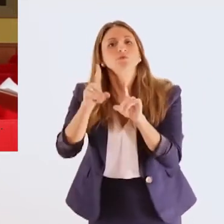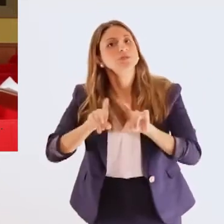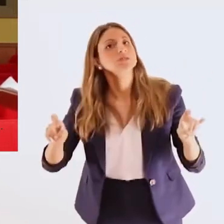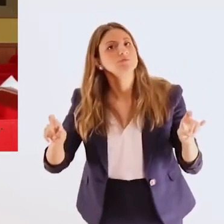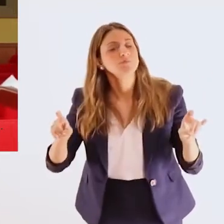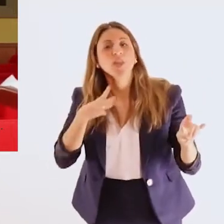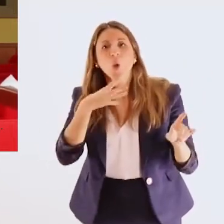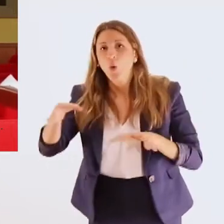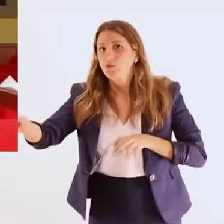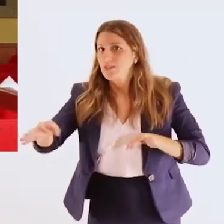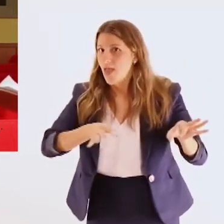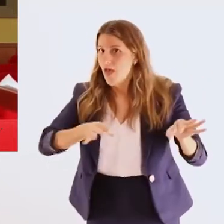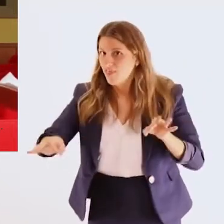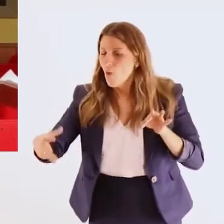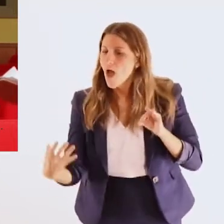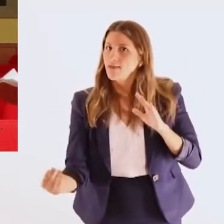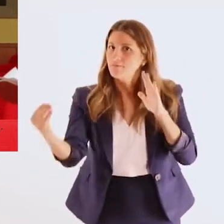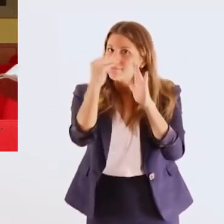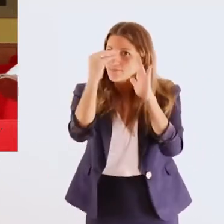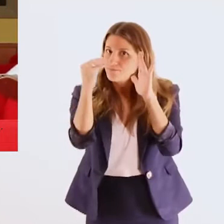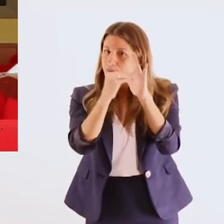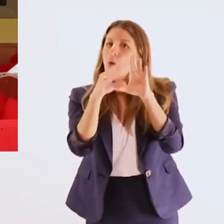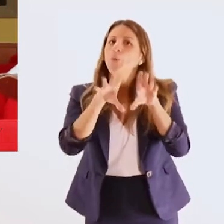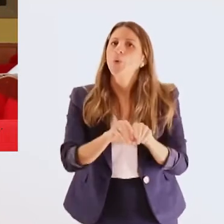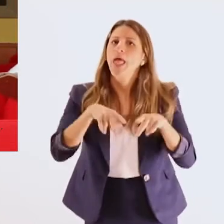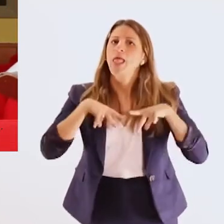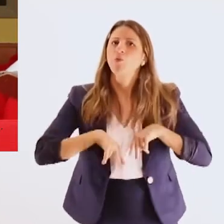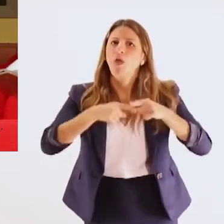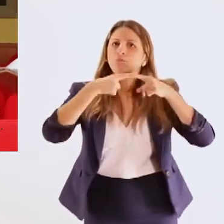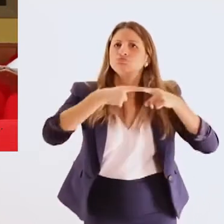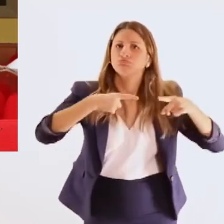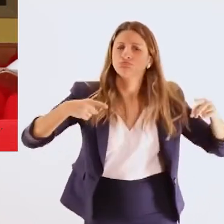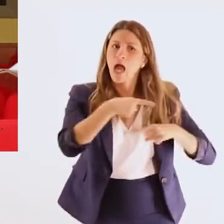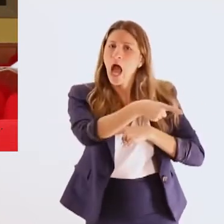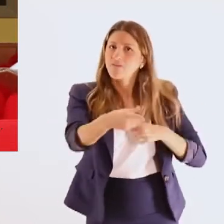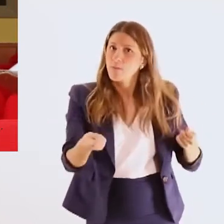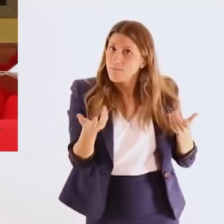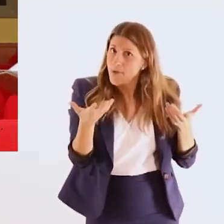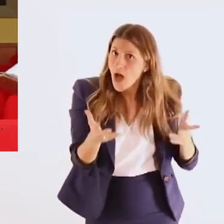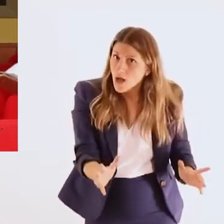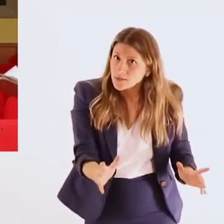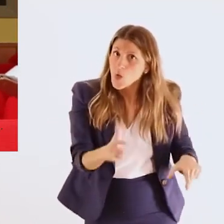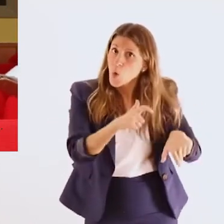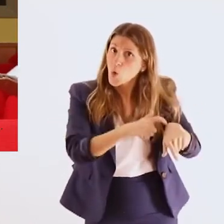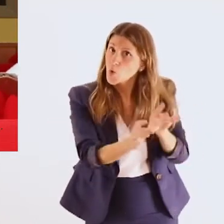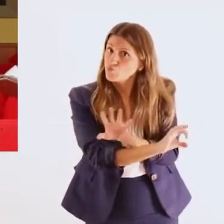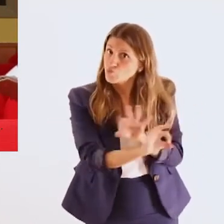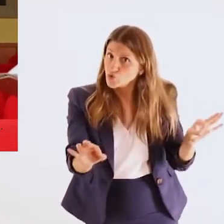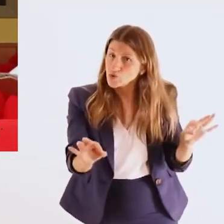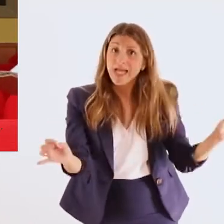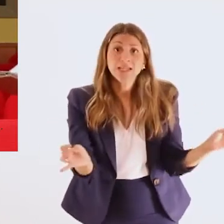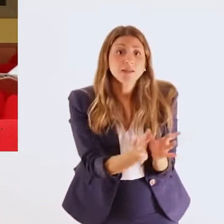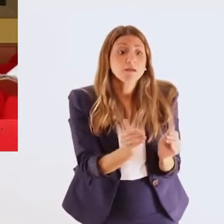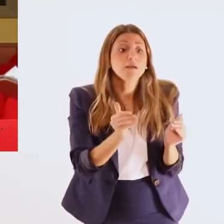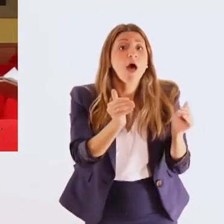παρουσίαση της εξέλιξης των δράσεων που έχουν αναλάβει αν έχουν τηρήσει τα